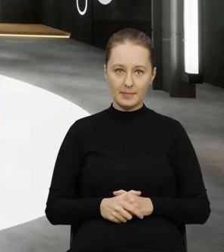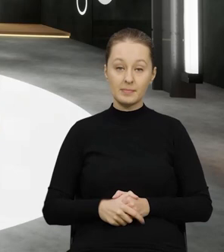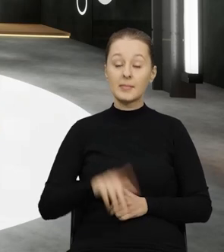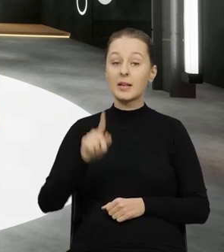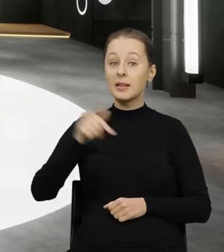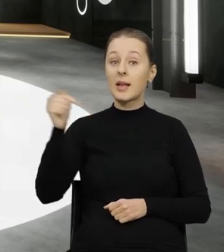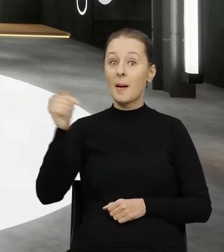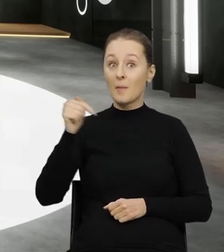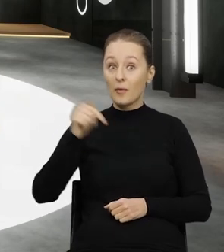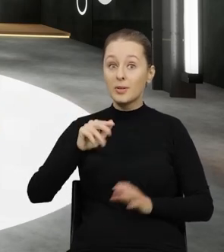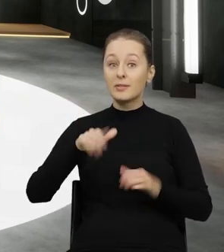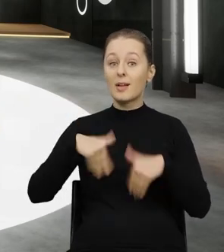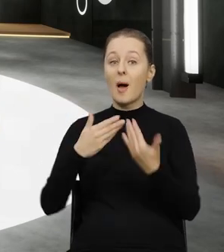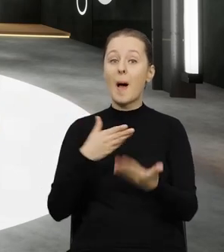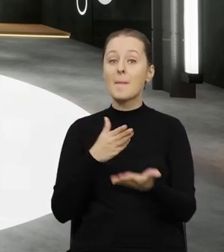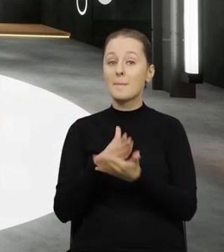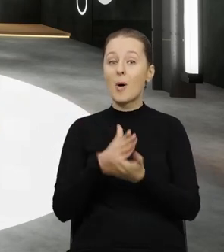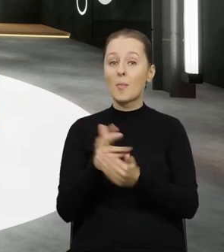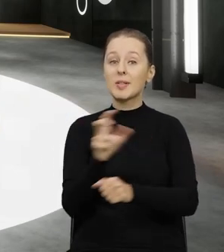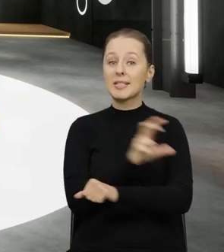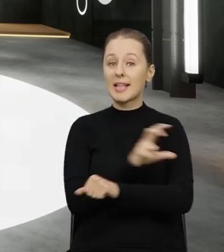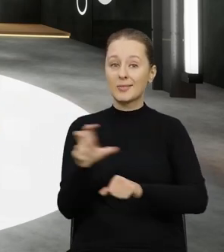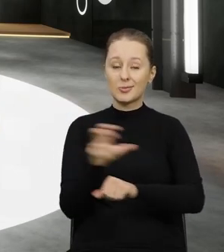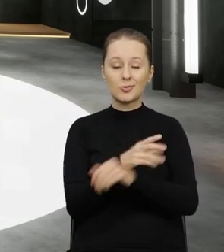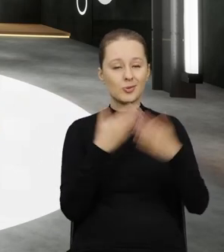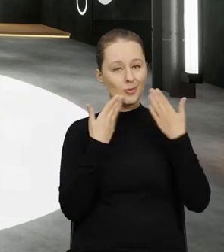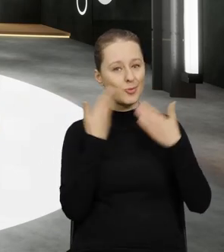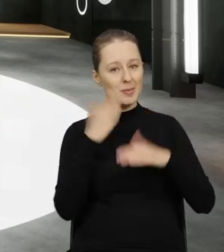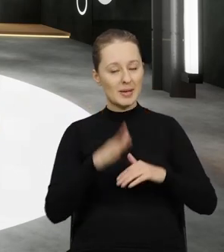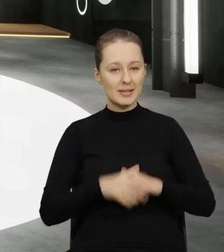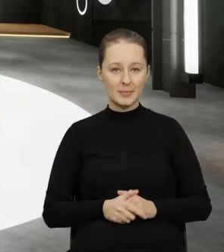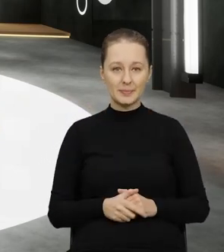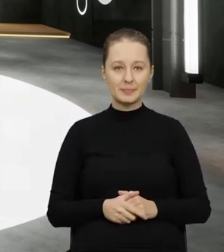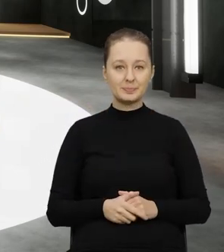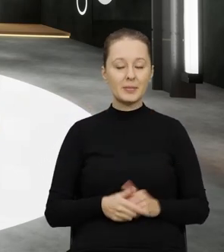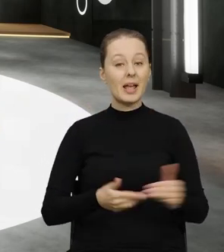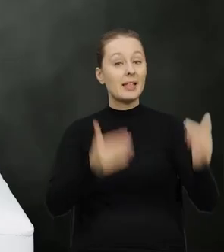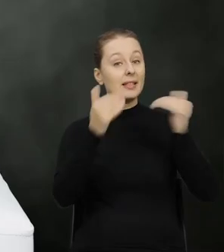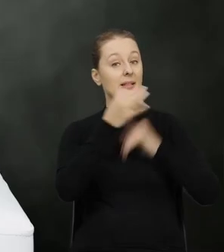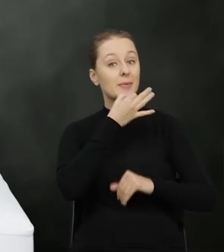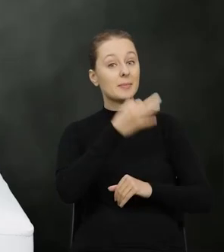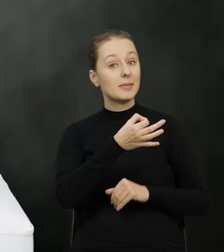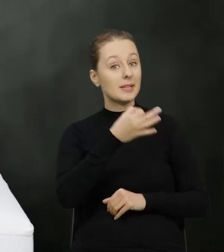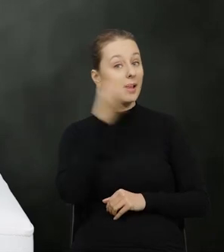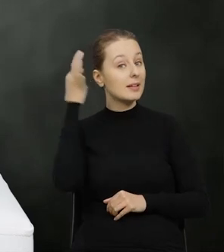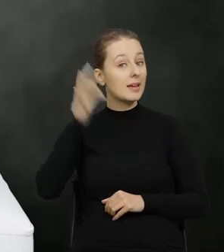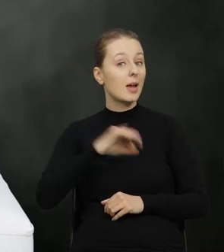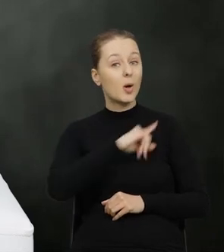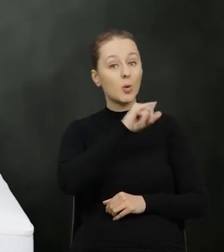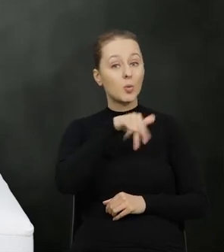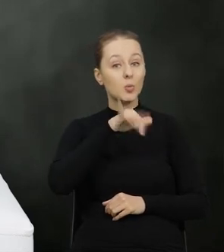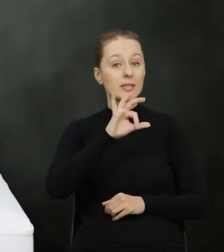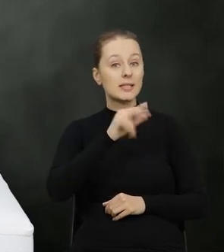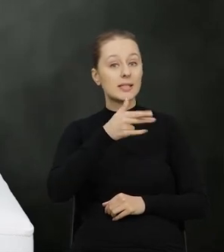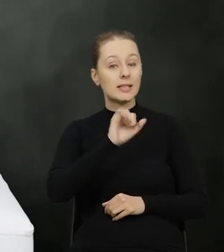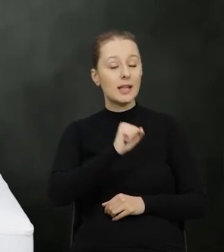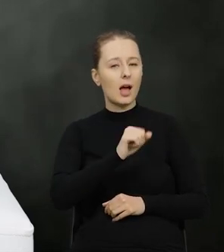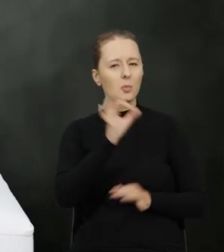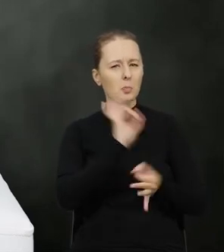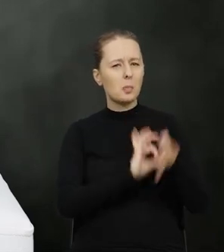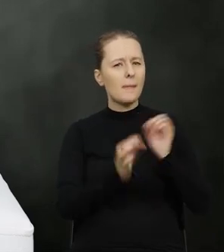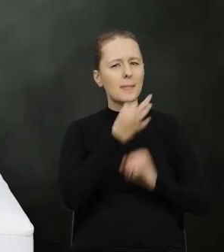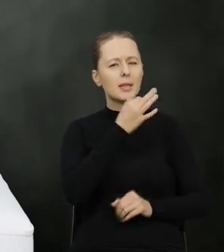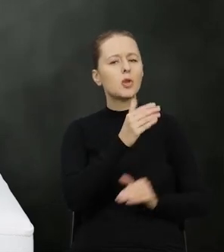powinna być udzielona pomoc techniczna dziękuję bardzo kolejne pytanie skierowane do Pani Justyny bardzo